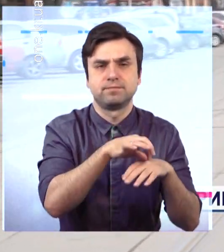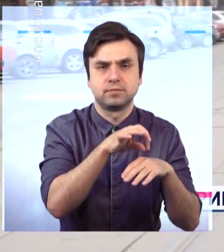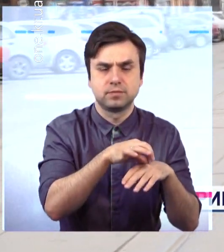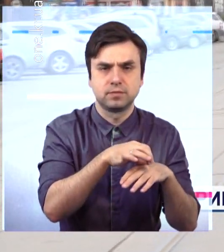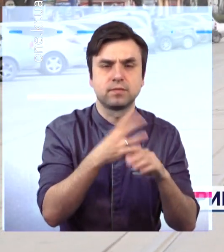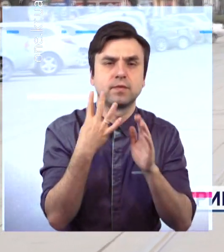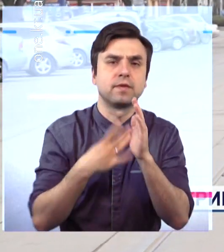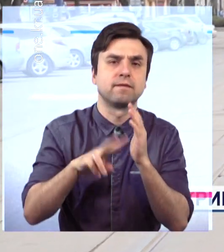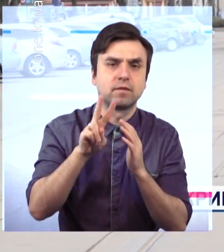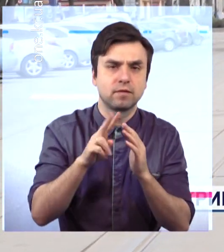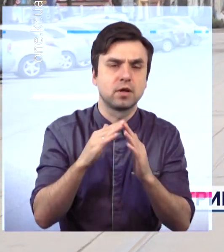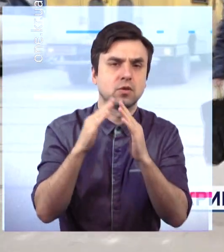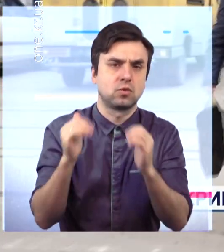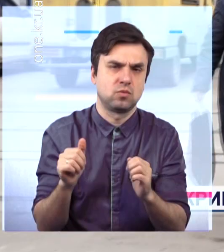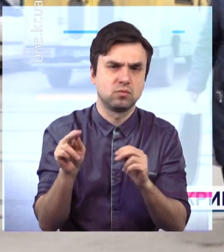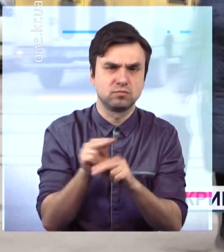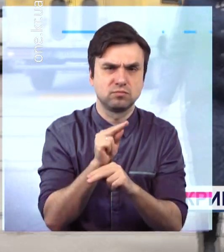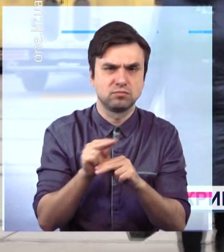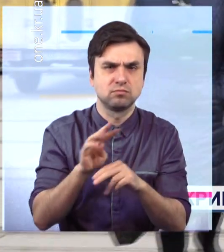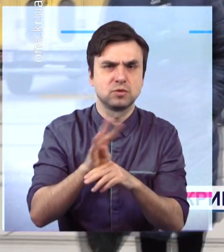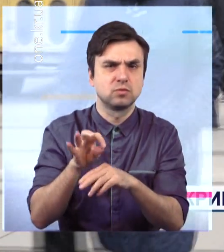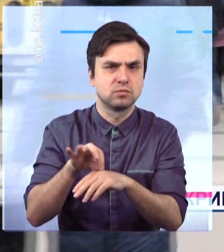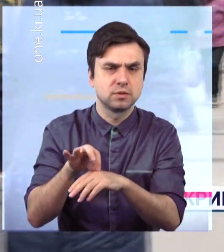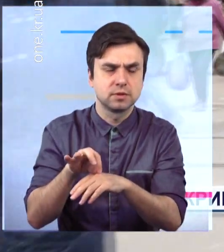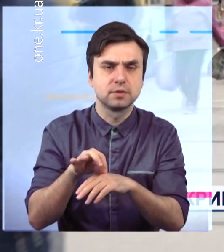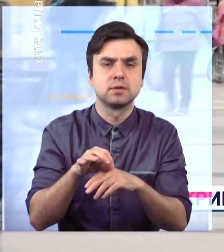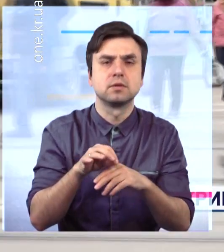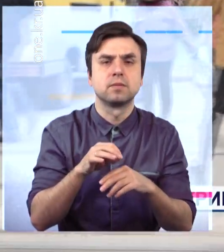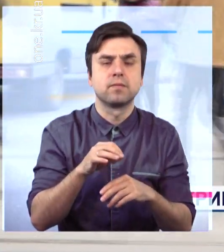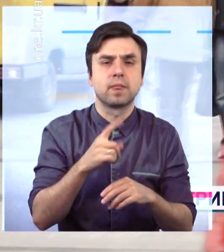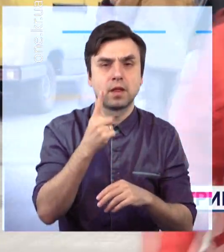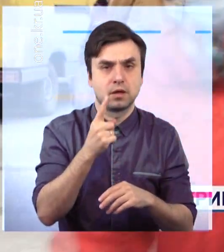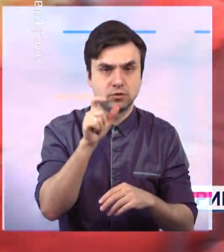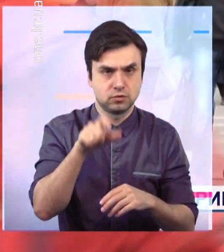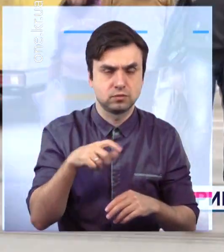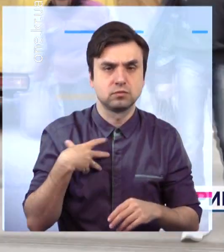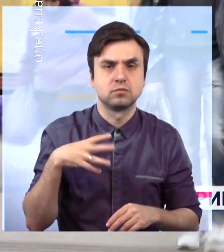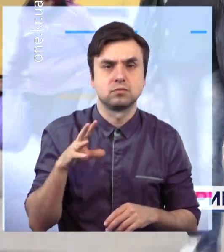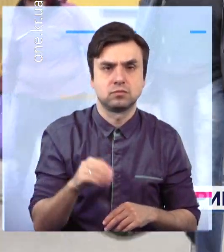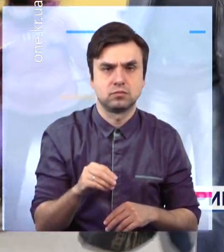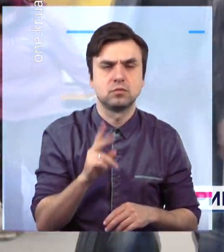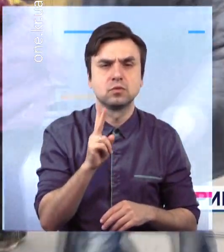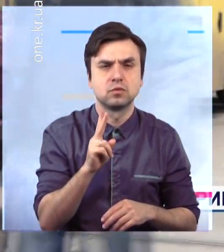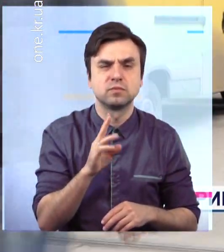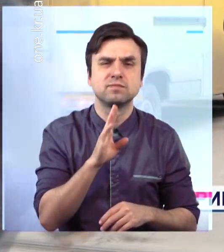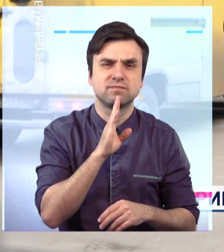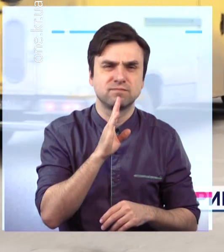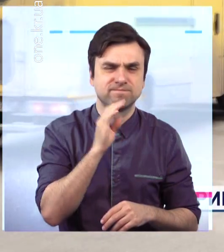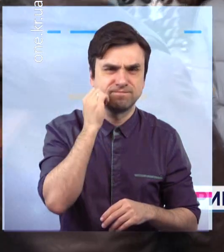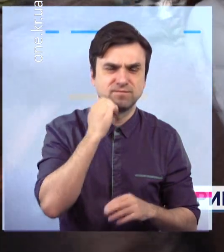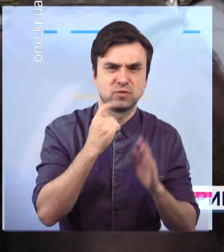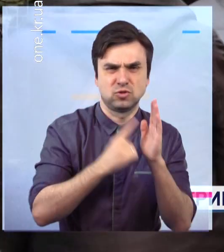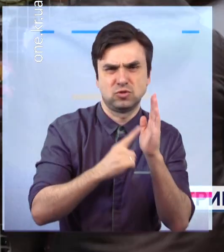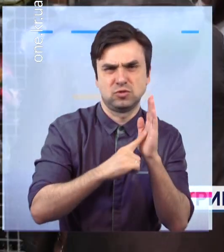Протягом 24 годин зафіксовано один летальний випадок серед померлих – одна жінка віком від 60 років.